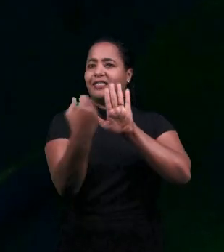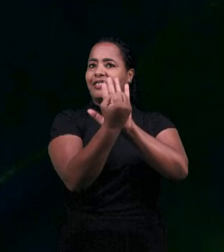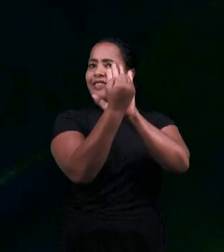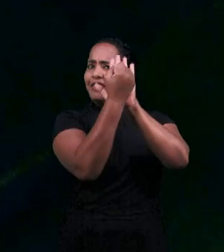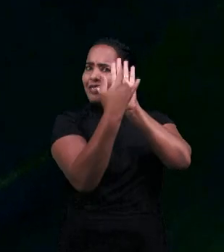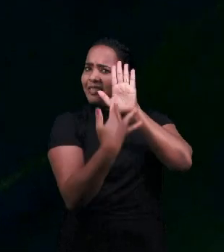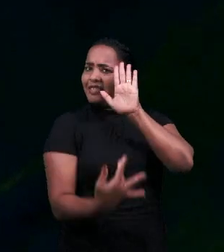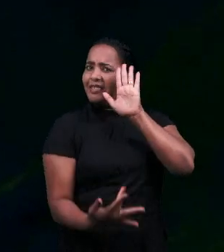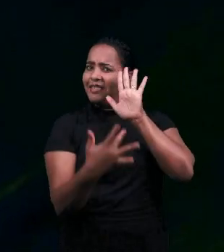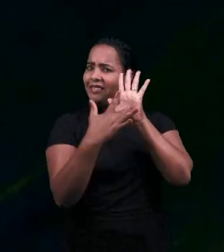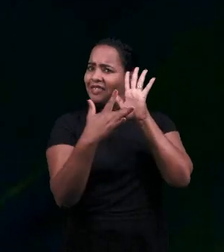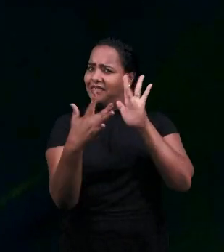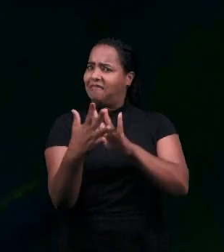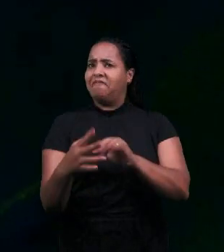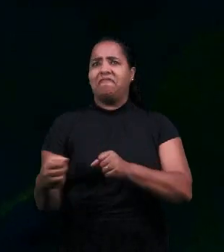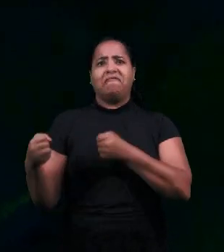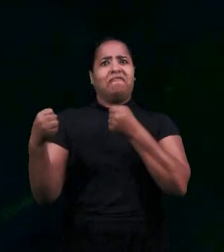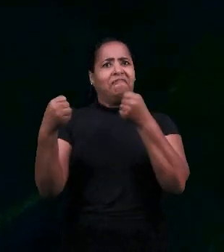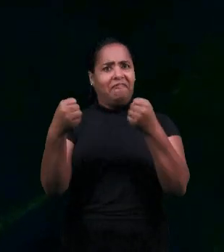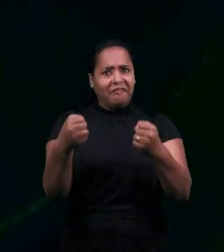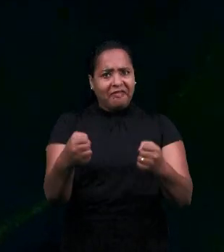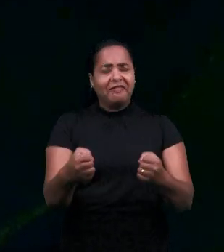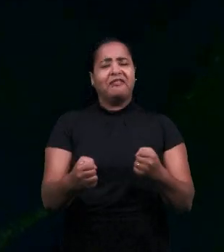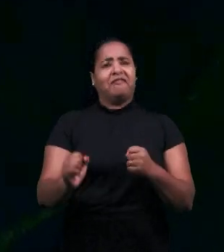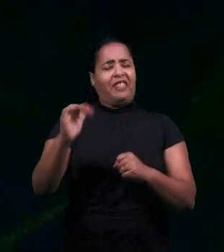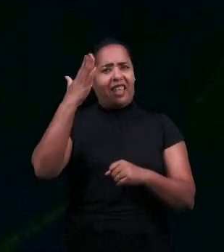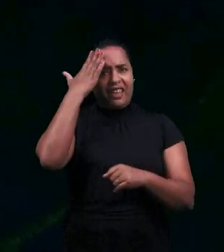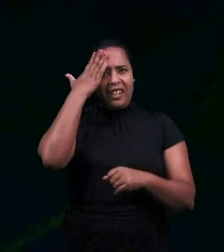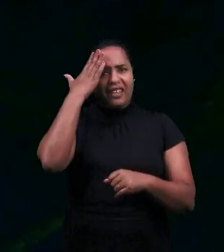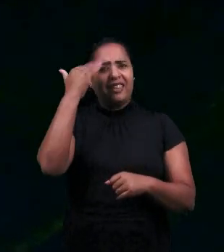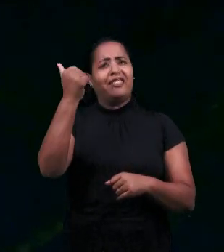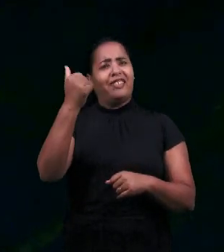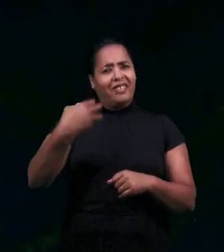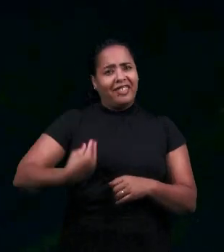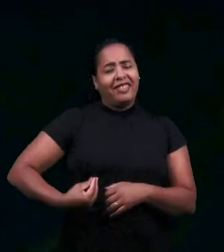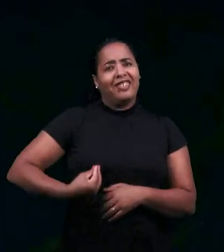ибо кровью Иисуса я имею жизнь.